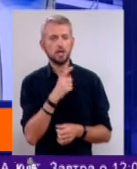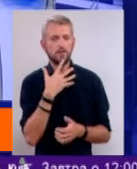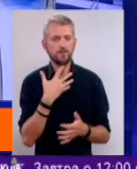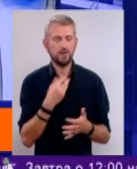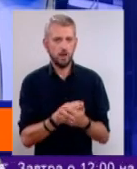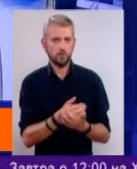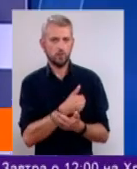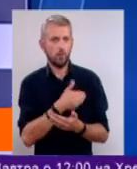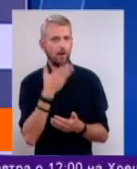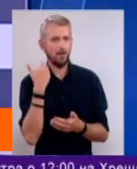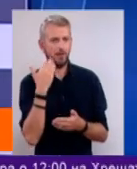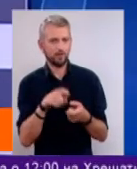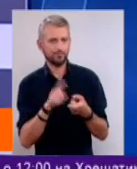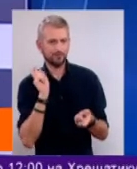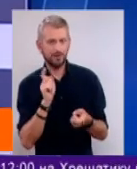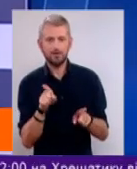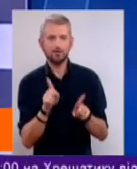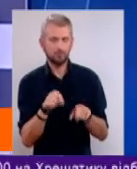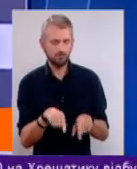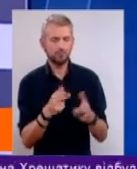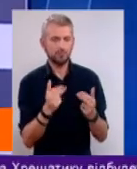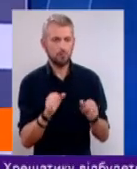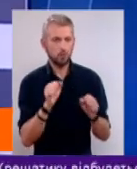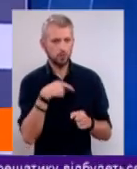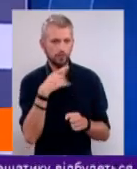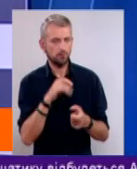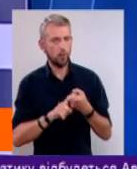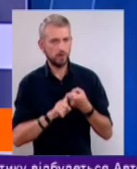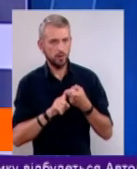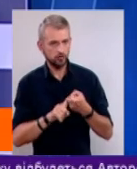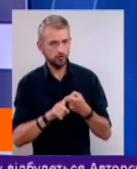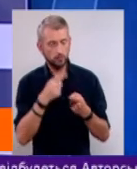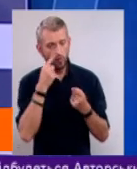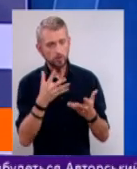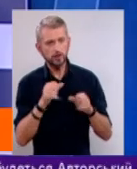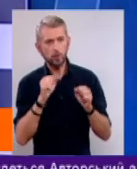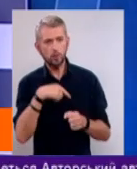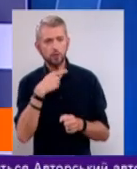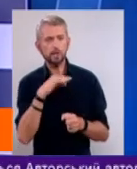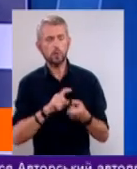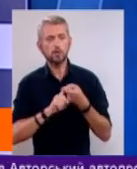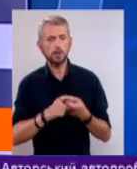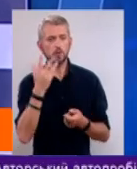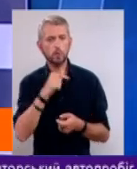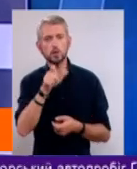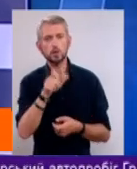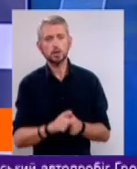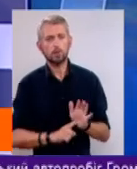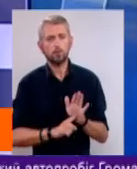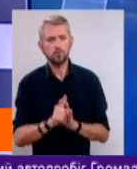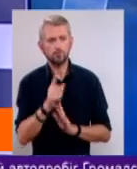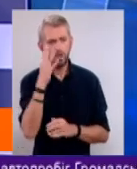волі легко покинути, тоді так, можна говорити про залежність. Очевидно, можна говорити про залежність, коли людина починає